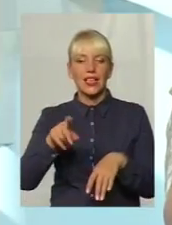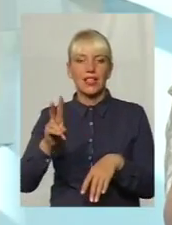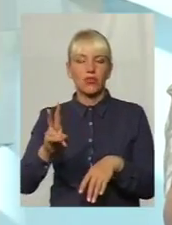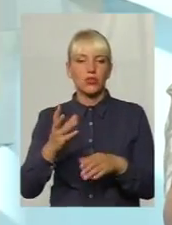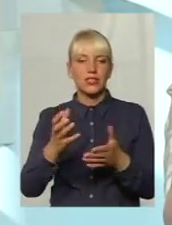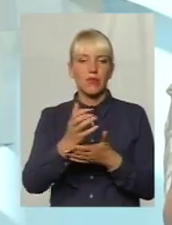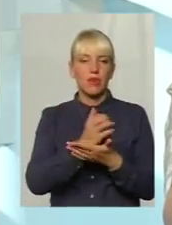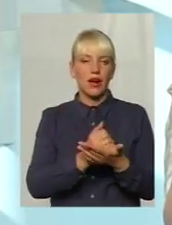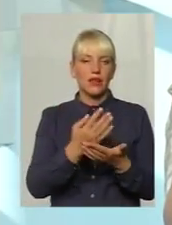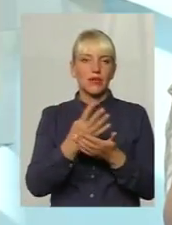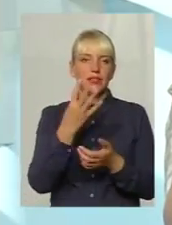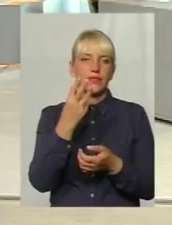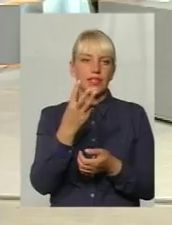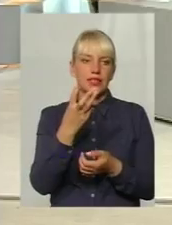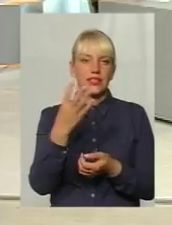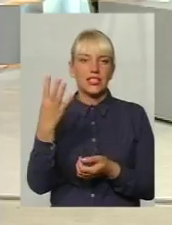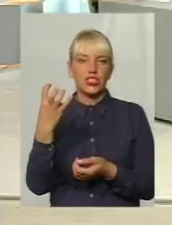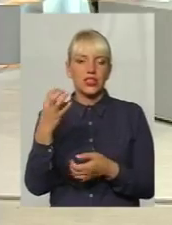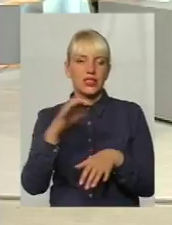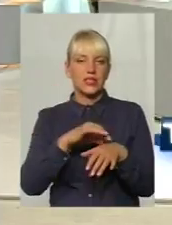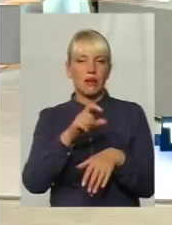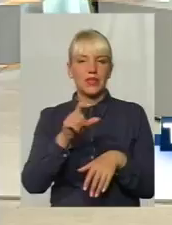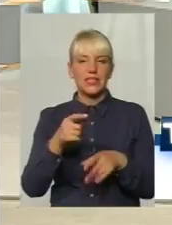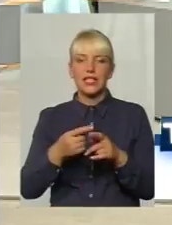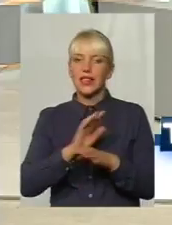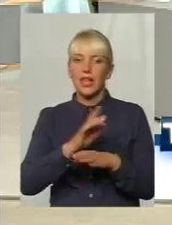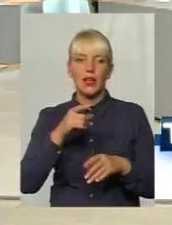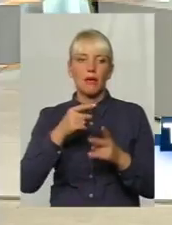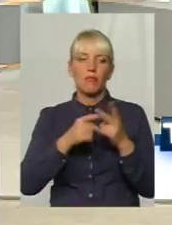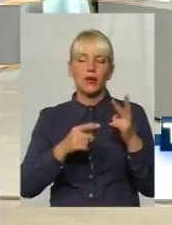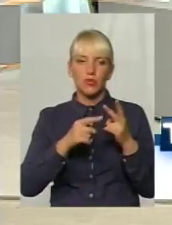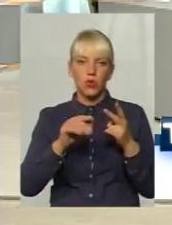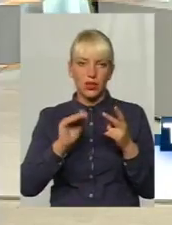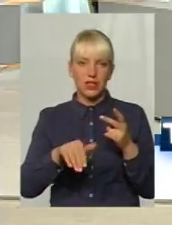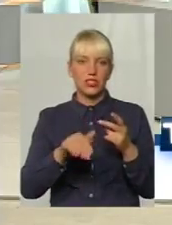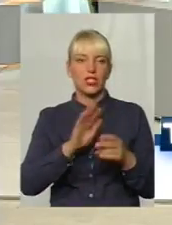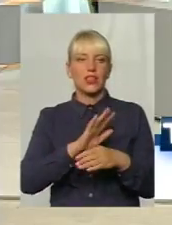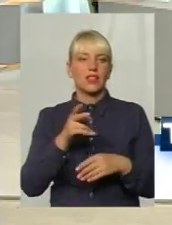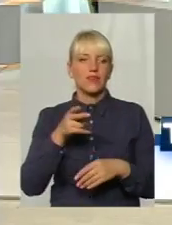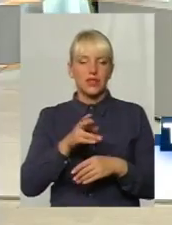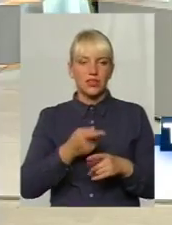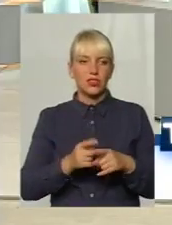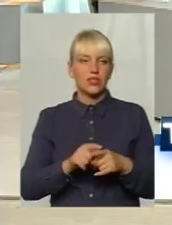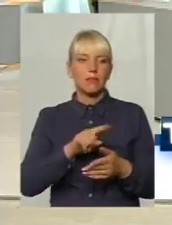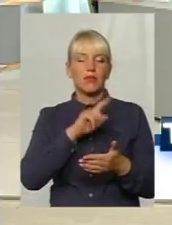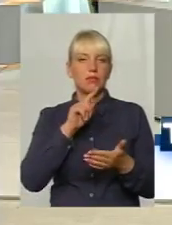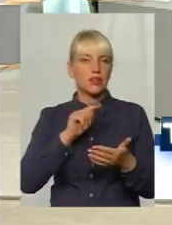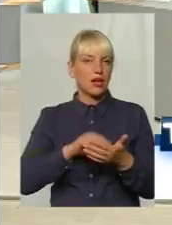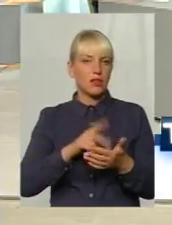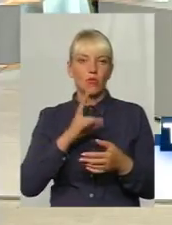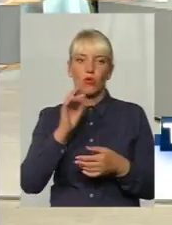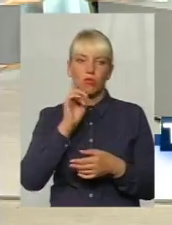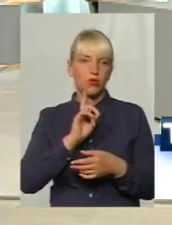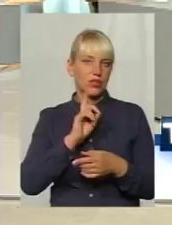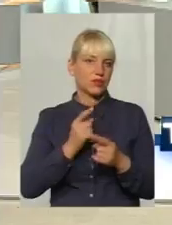300-400 пацієнтів, а не півтори тисячі, не дві, теж під питанням. поки що це нічим не регламентуємо. Ще один